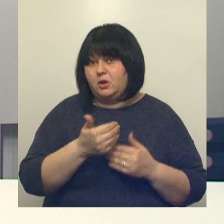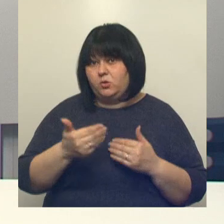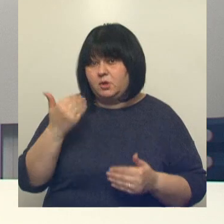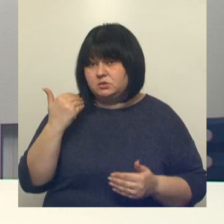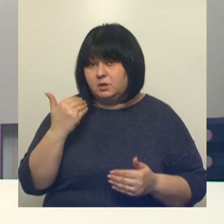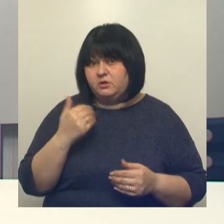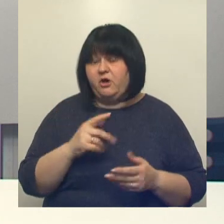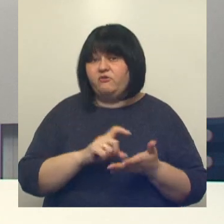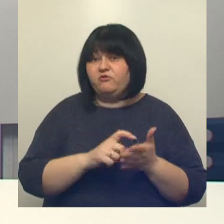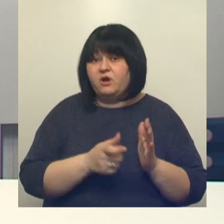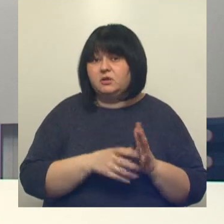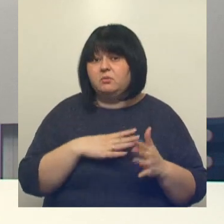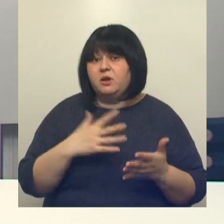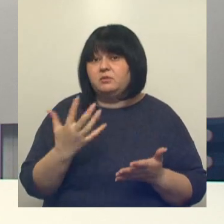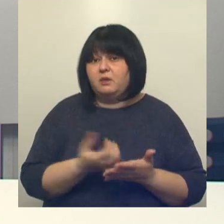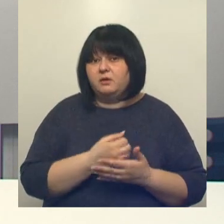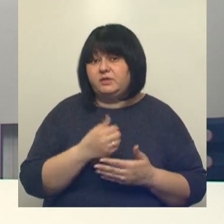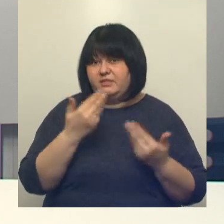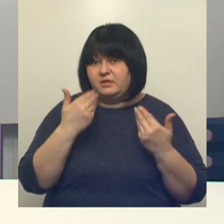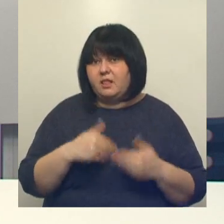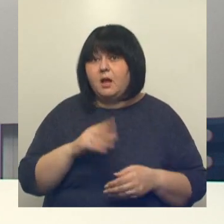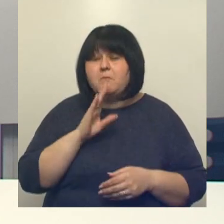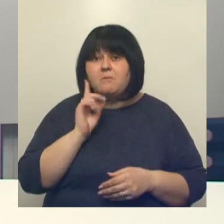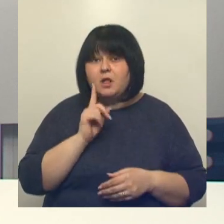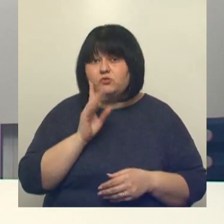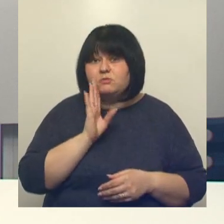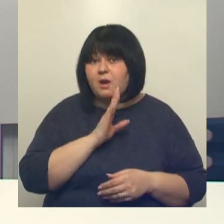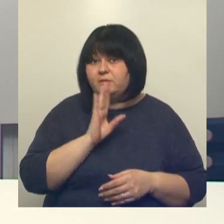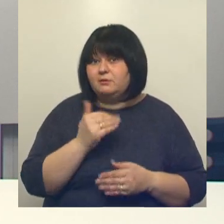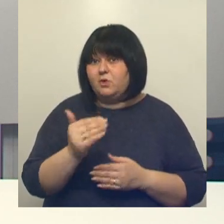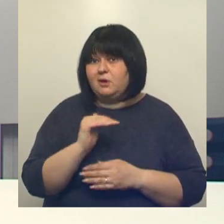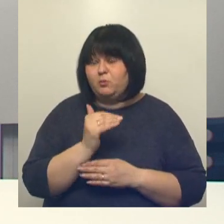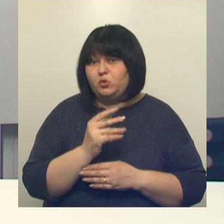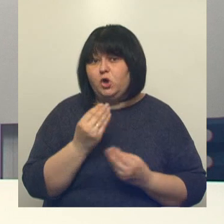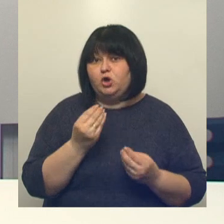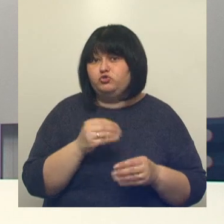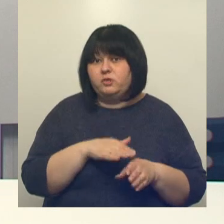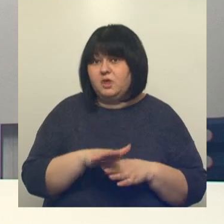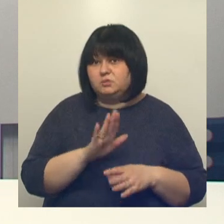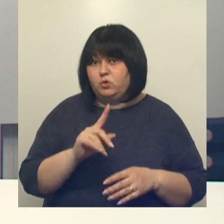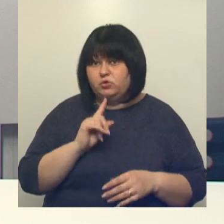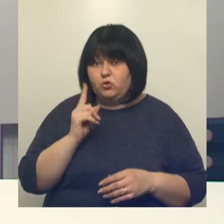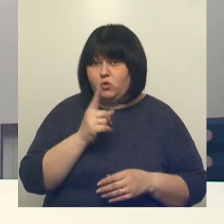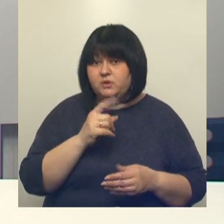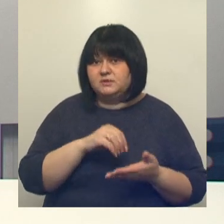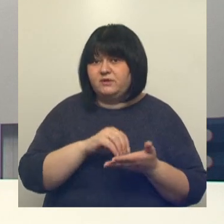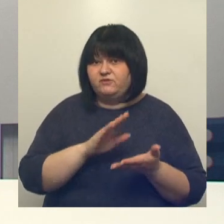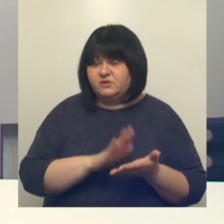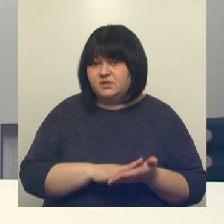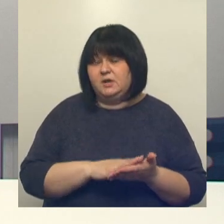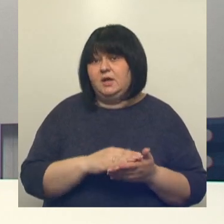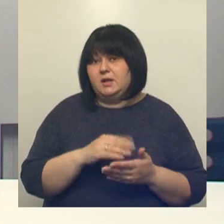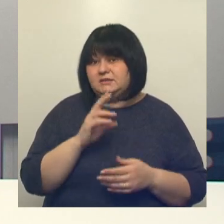В квартире были найдены тела молодой матери и ее ребенка, которому не исполнилось и года. Зафиксированы следы